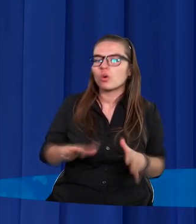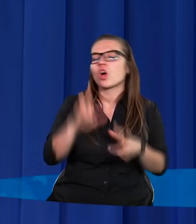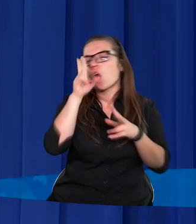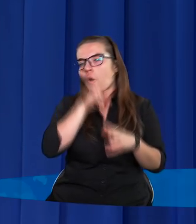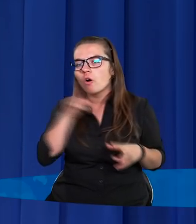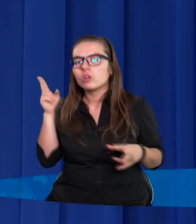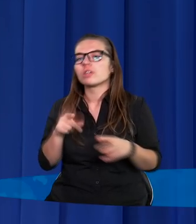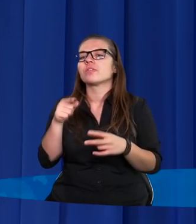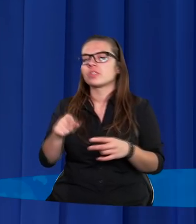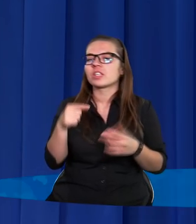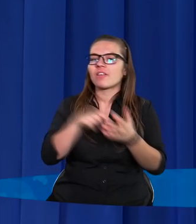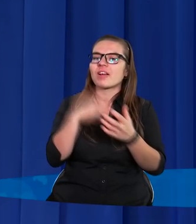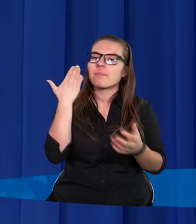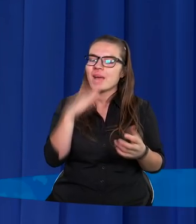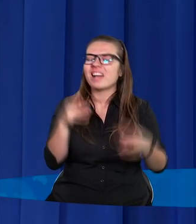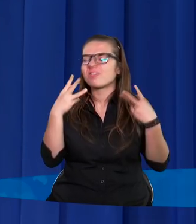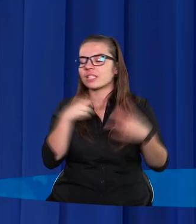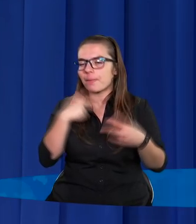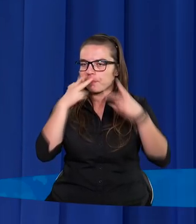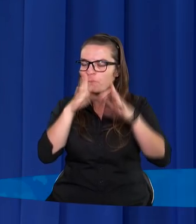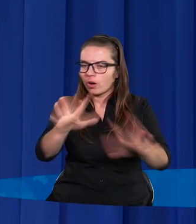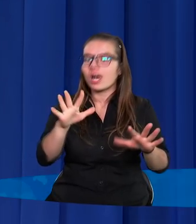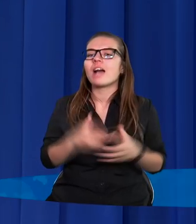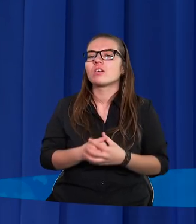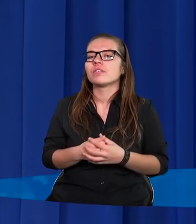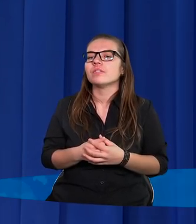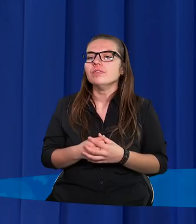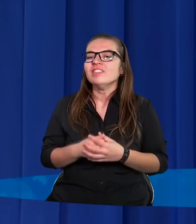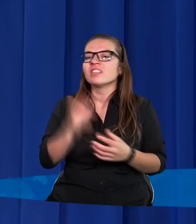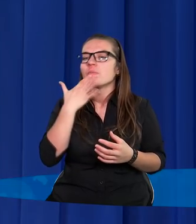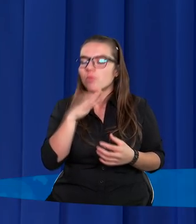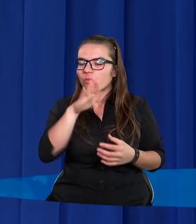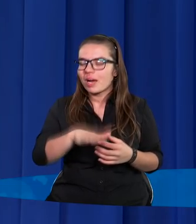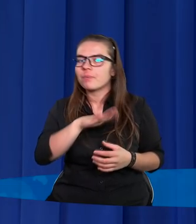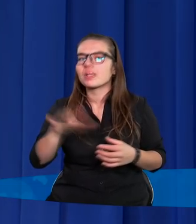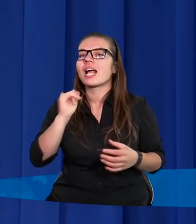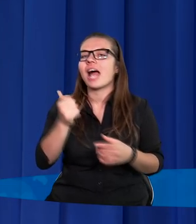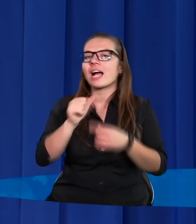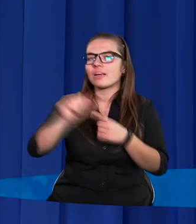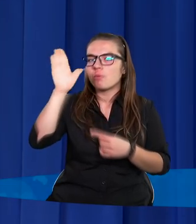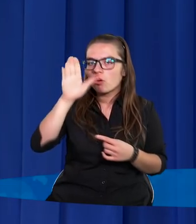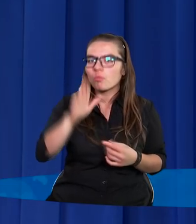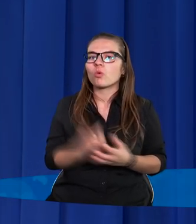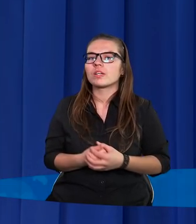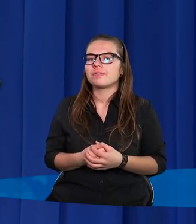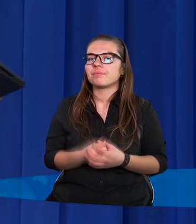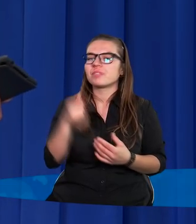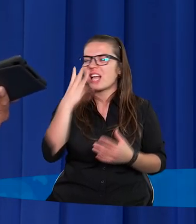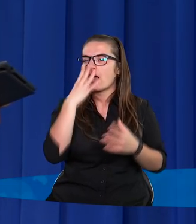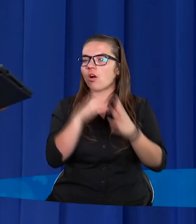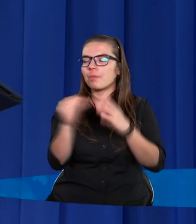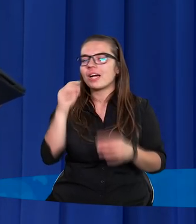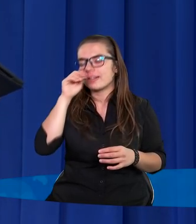rodziny, bo to rodzice bardzo nam pokazują to, co mówią małemu dziecku, jaki Pan Bóg jest. Te obrazy, które